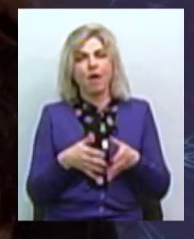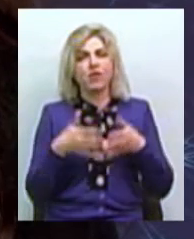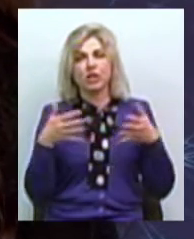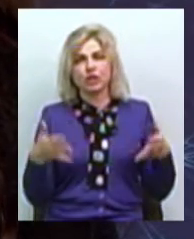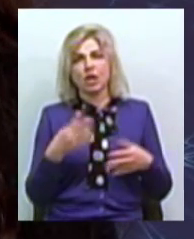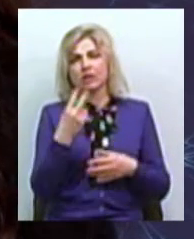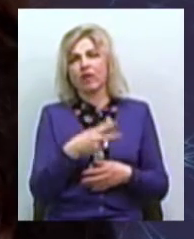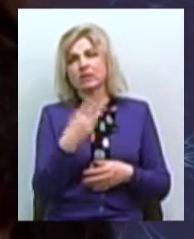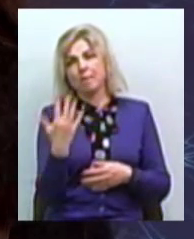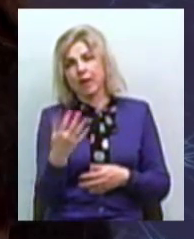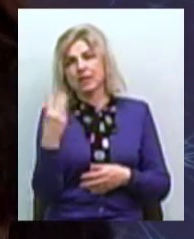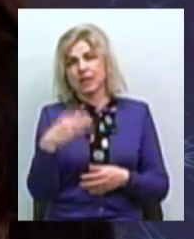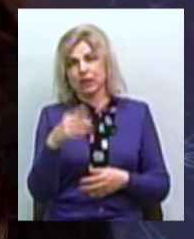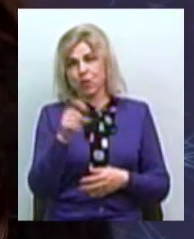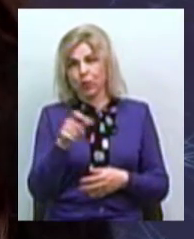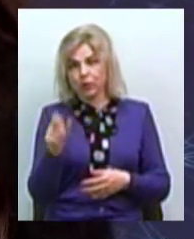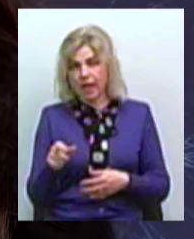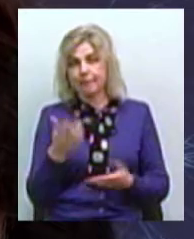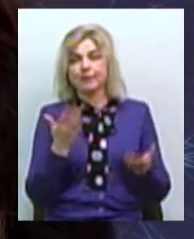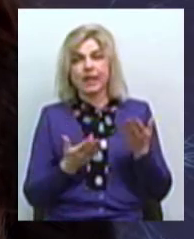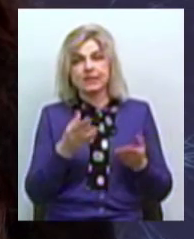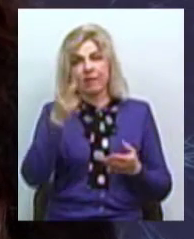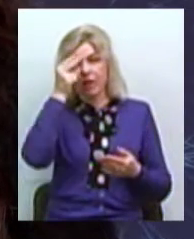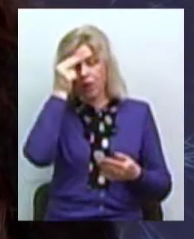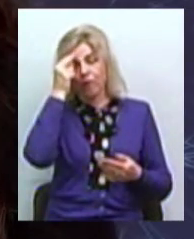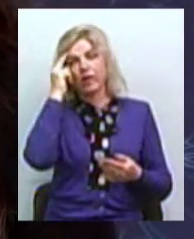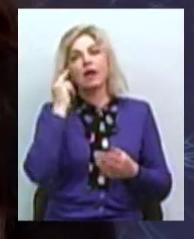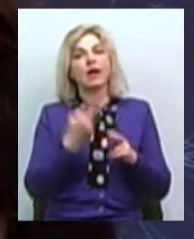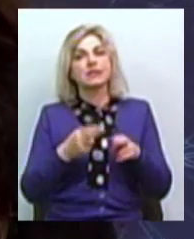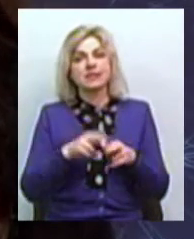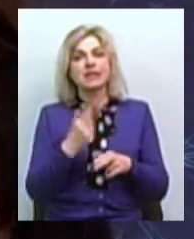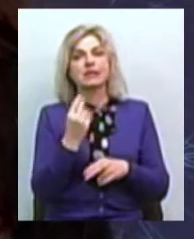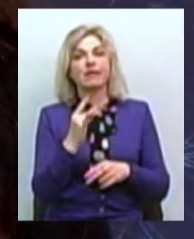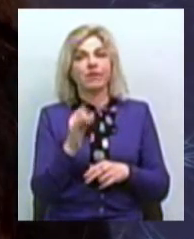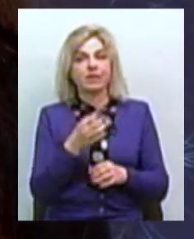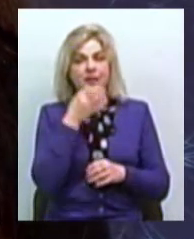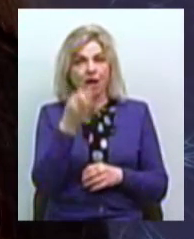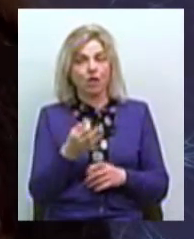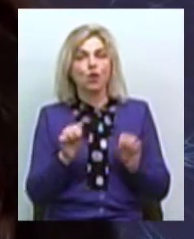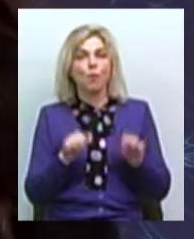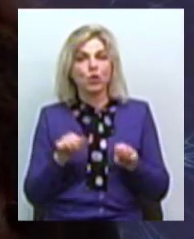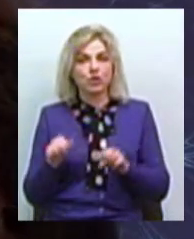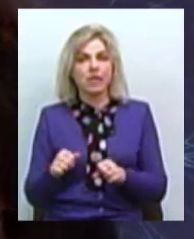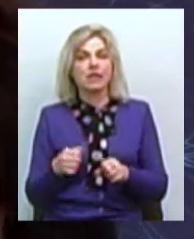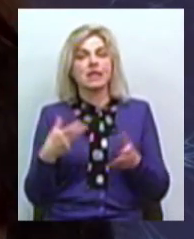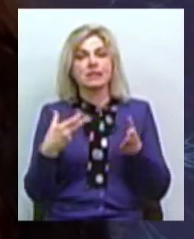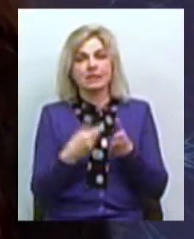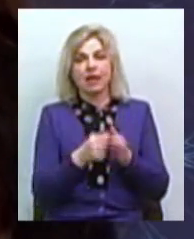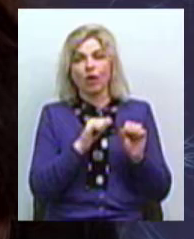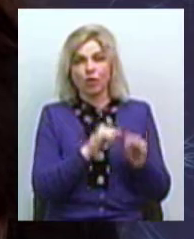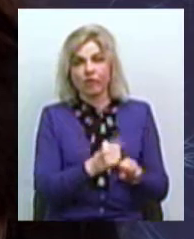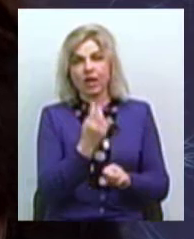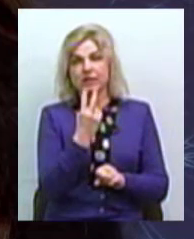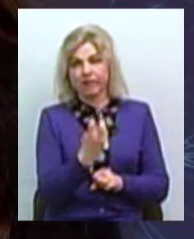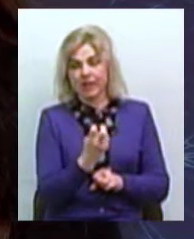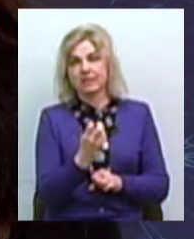25 чи 30 людей. І якщо ми, враховуючи ці цифри, скажемо, що можливо стерилізувати 100-200 приблизно